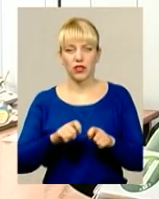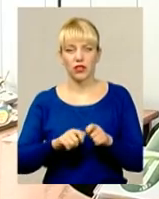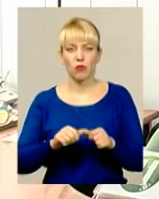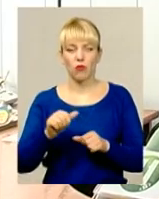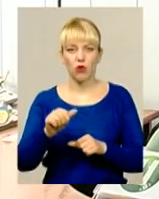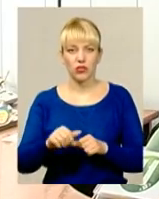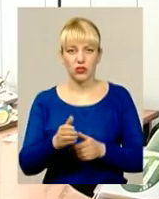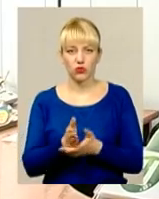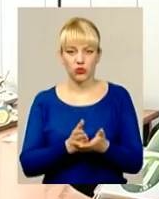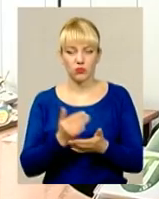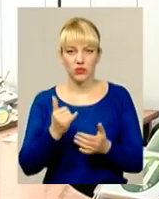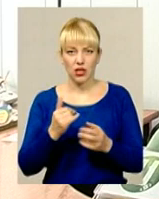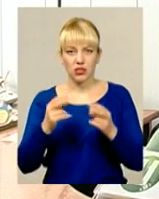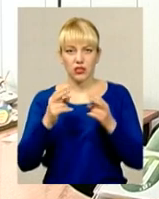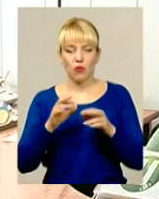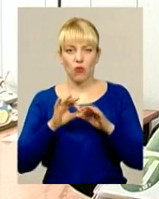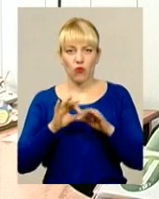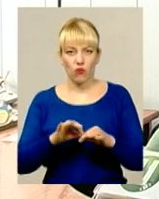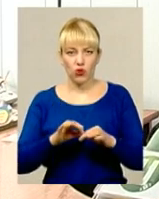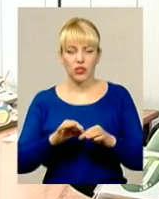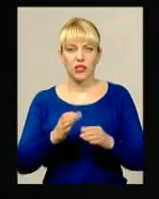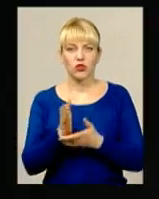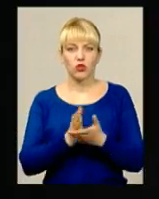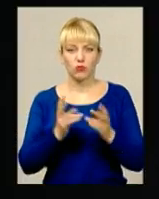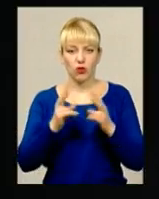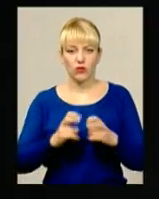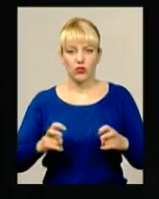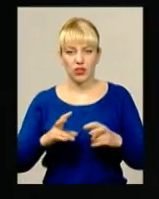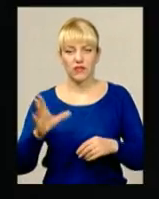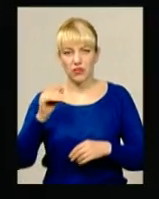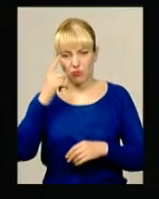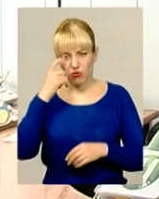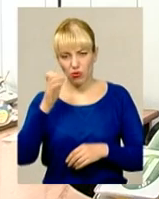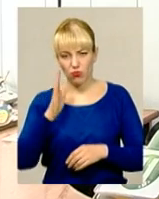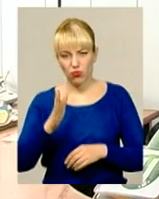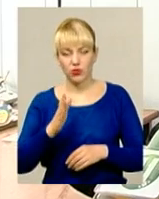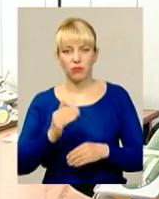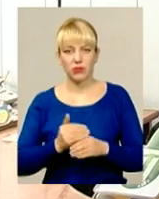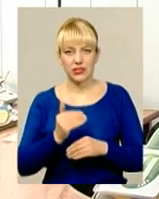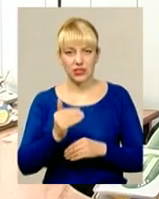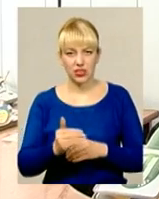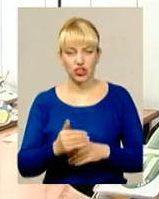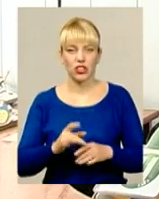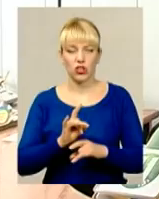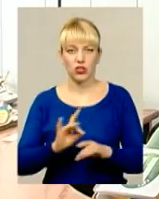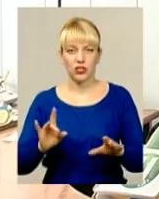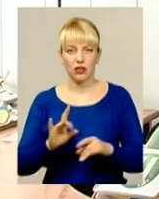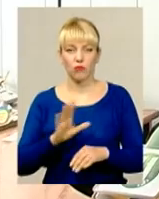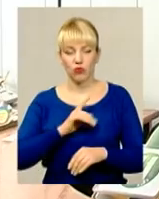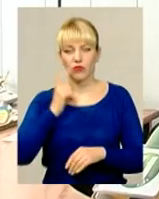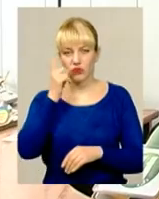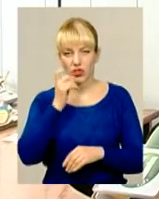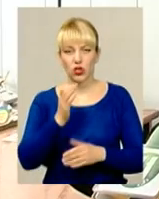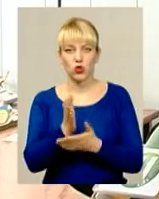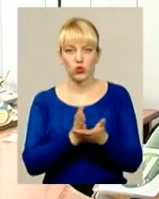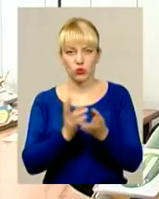службове розслідування. Всі подробиці будуть повідомлені пізніше. Був в нетверезному стані, проводиться службове розслідування. Все